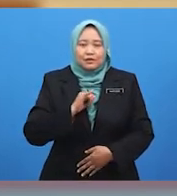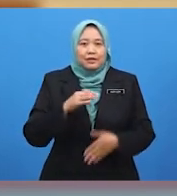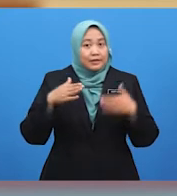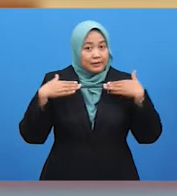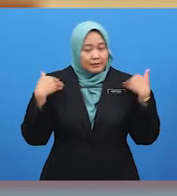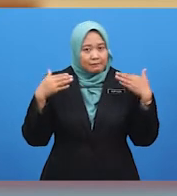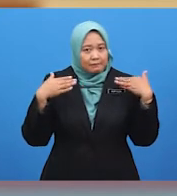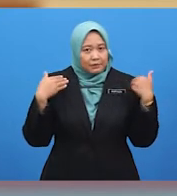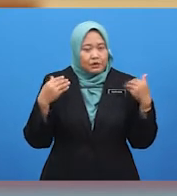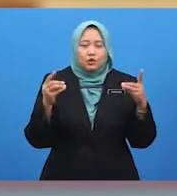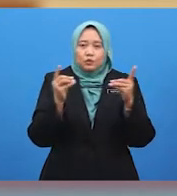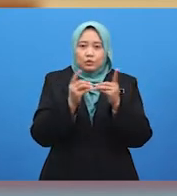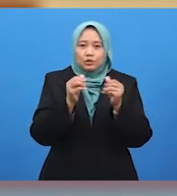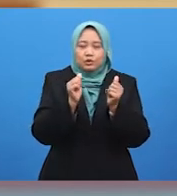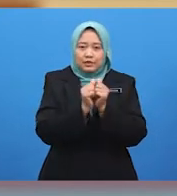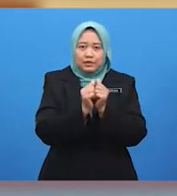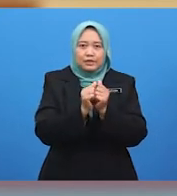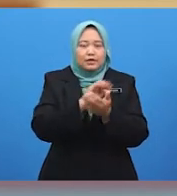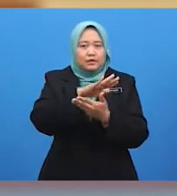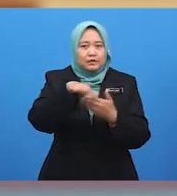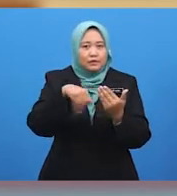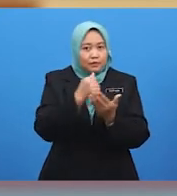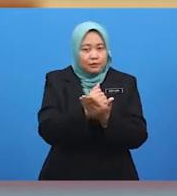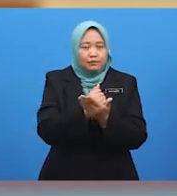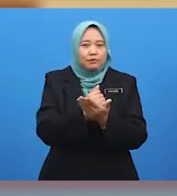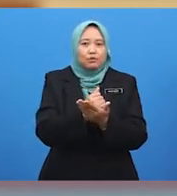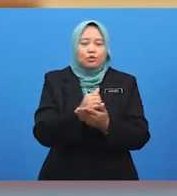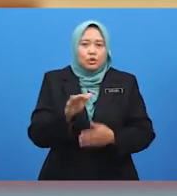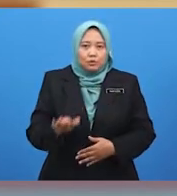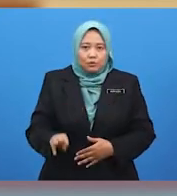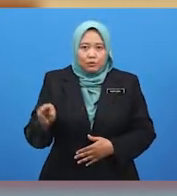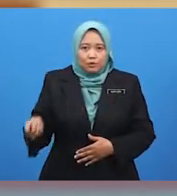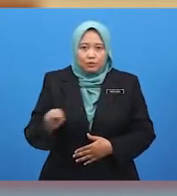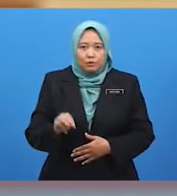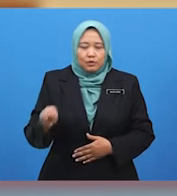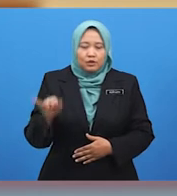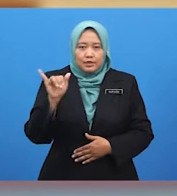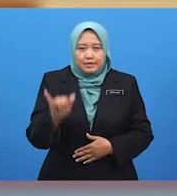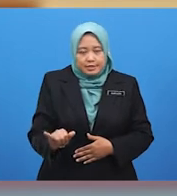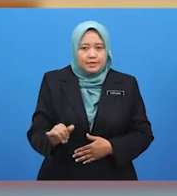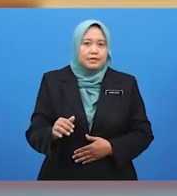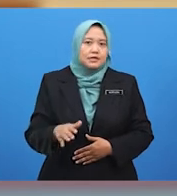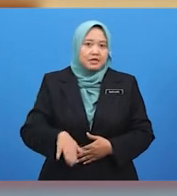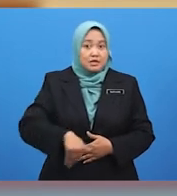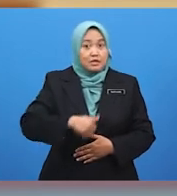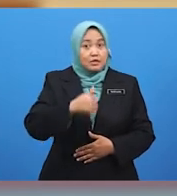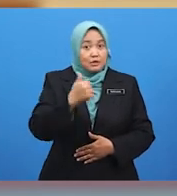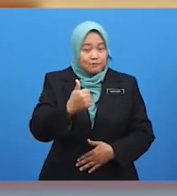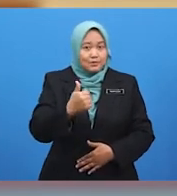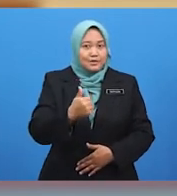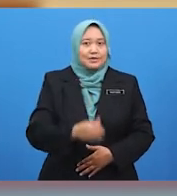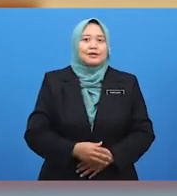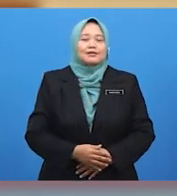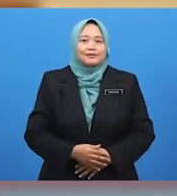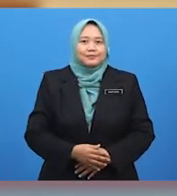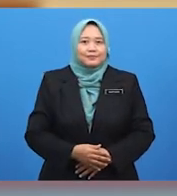anak murid saya yang hebat. Kumki, cuba kamu memperkenalkan diri kepada kawan-kawan kamu yang sedang menonton.